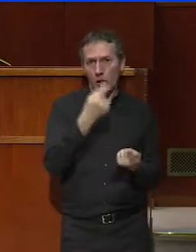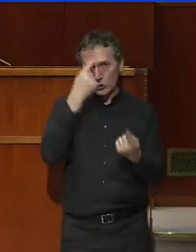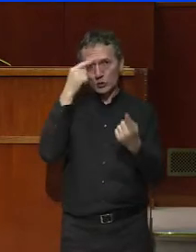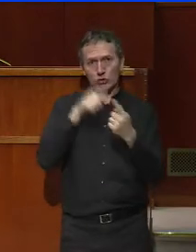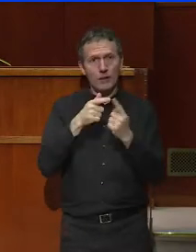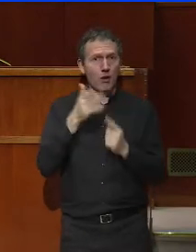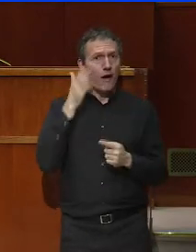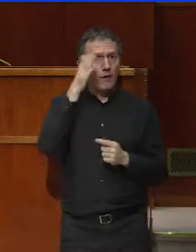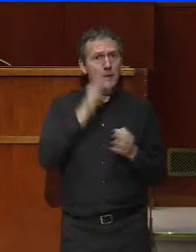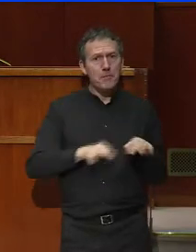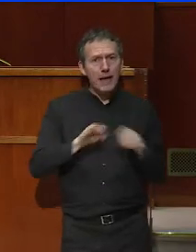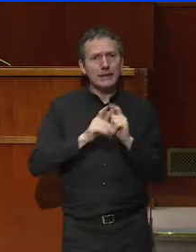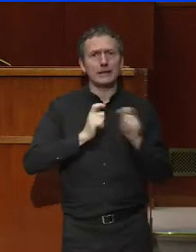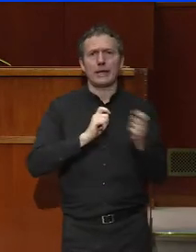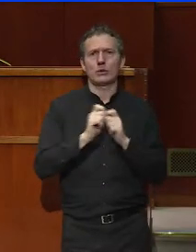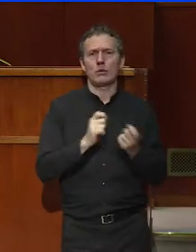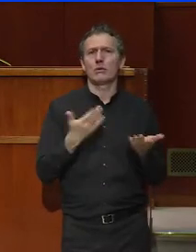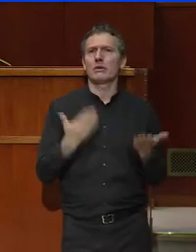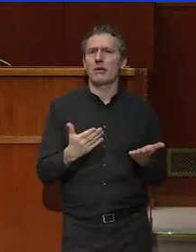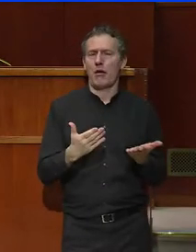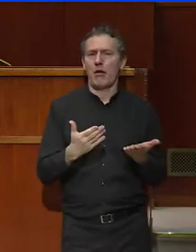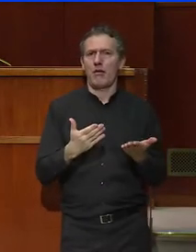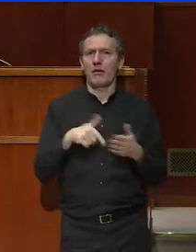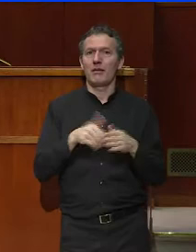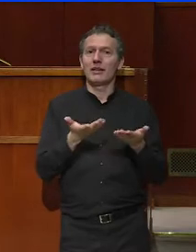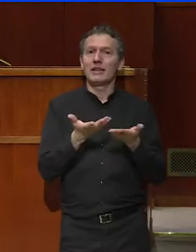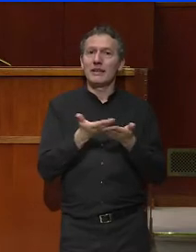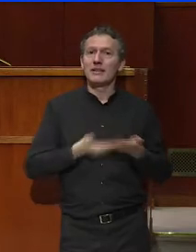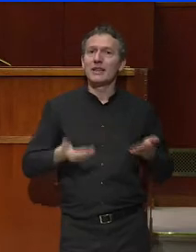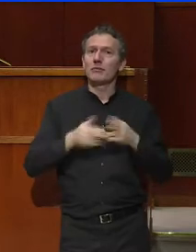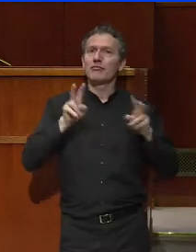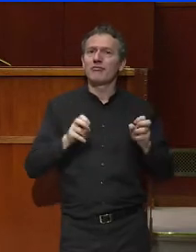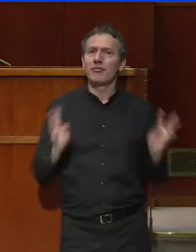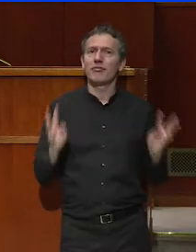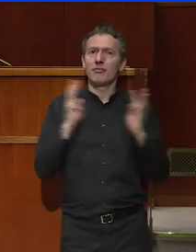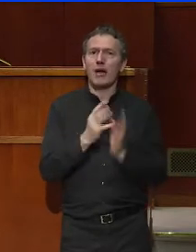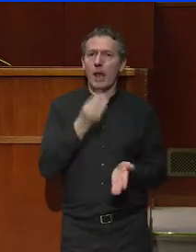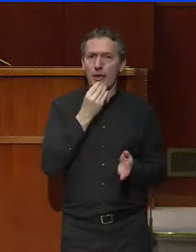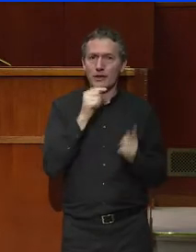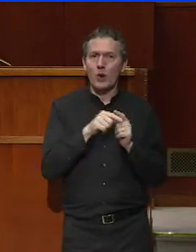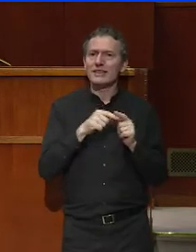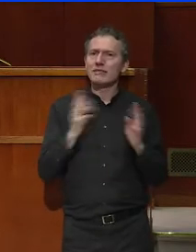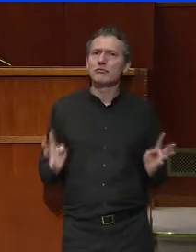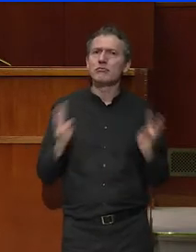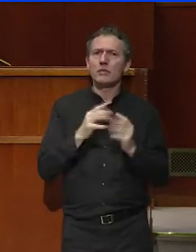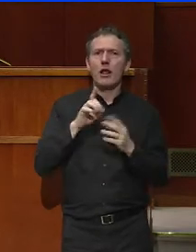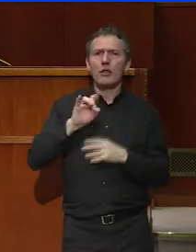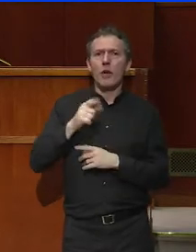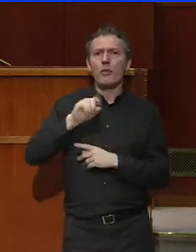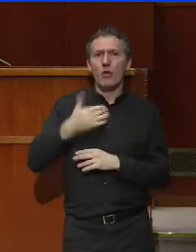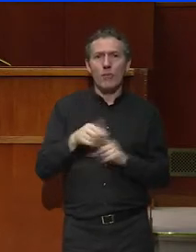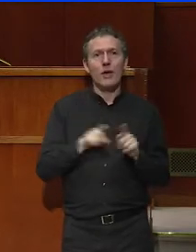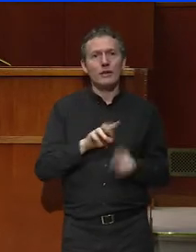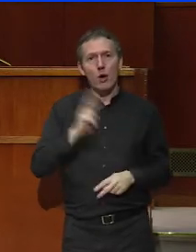l'avenir du pays. C'est tout le sens des états généraux de l'alimentation, des assises de l'outre-mer, des états